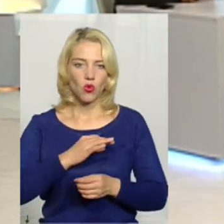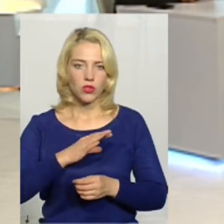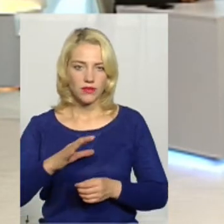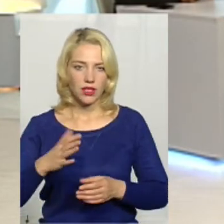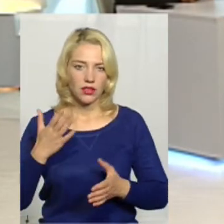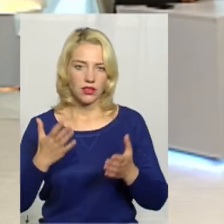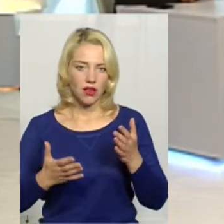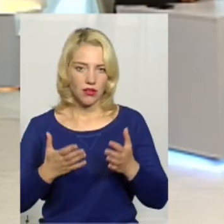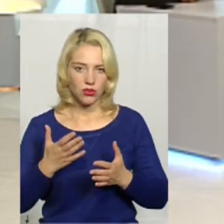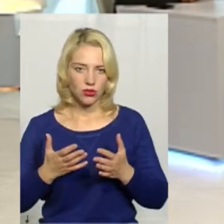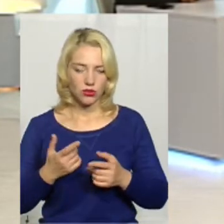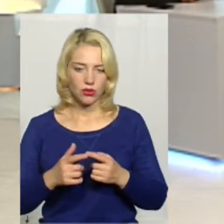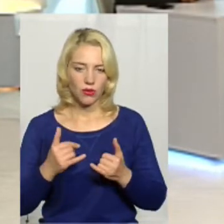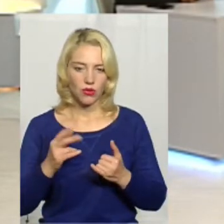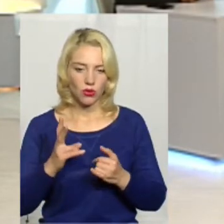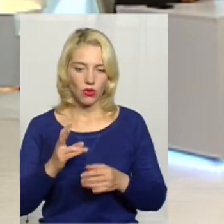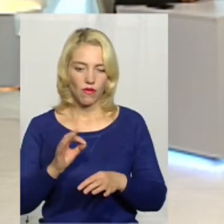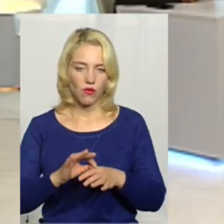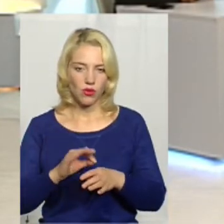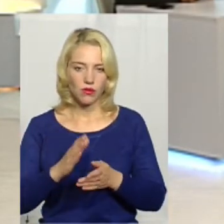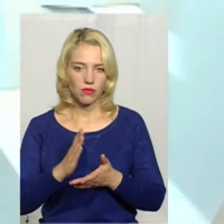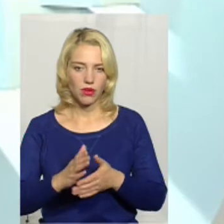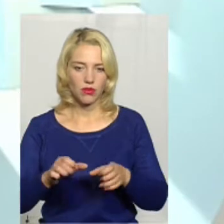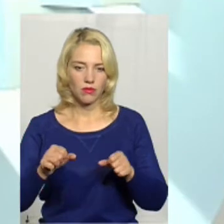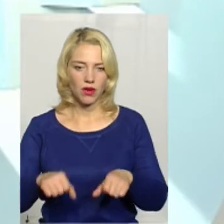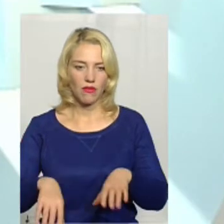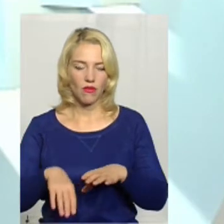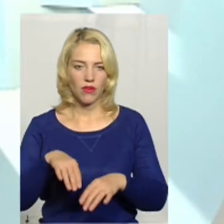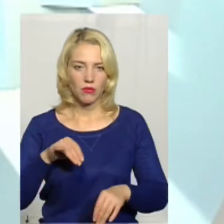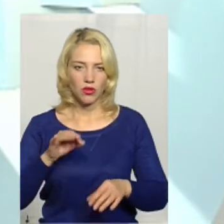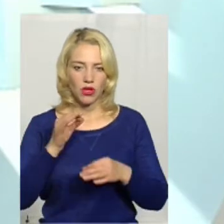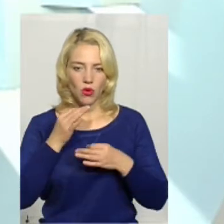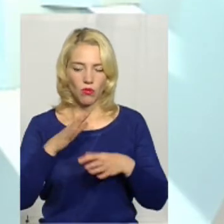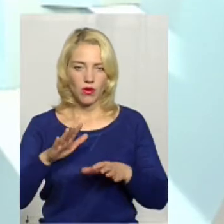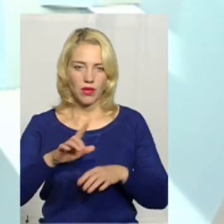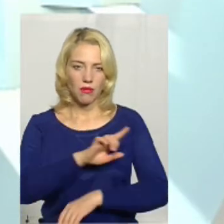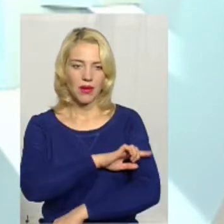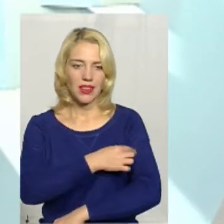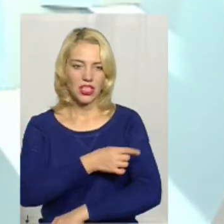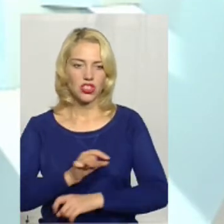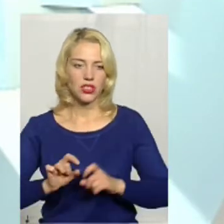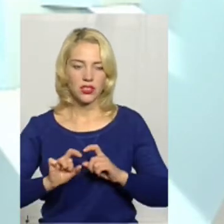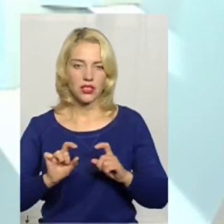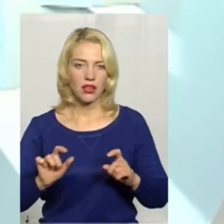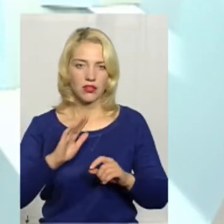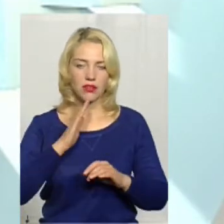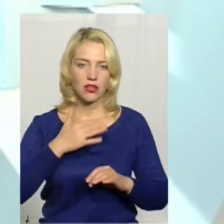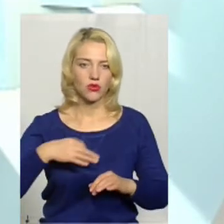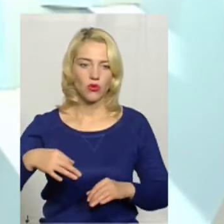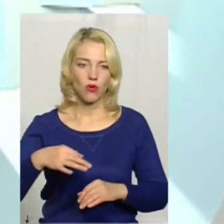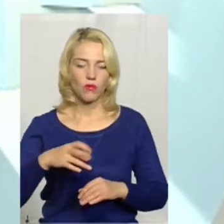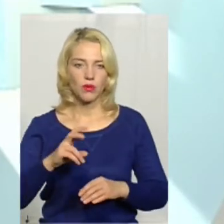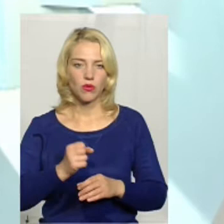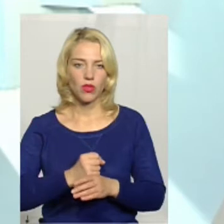будуть йти люди. А сьогодні хворий має право вибрати будь медичний заклад нашої області. По направленню